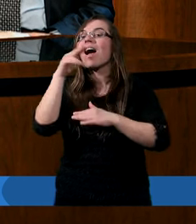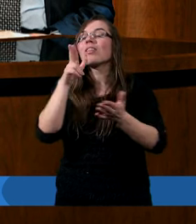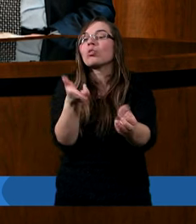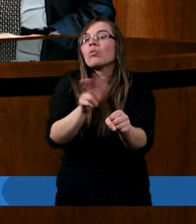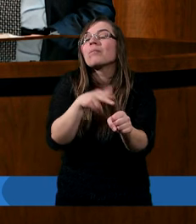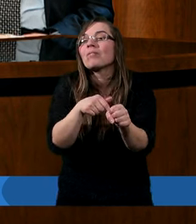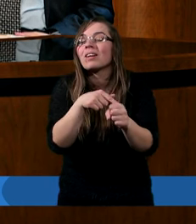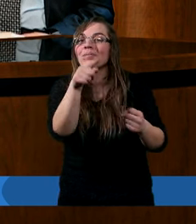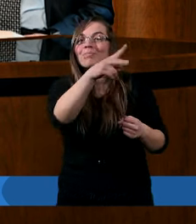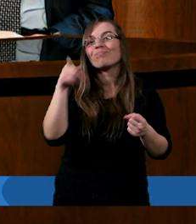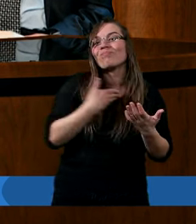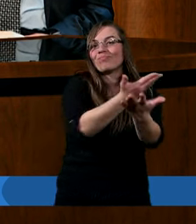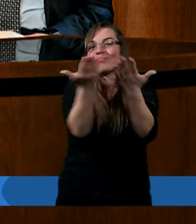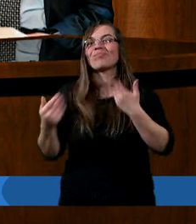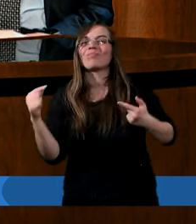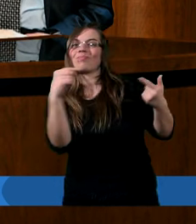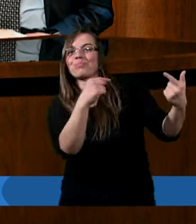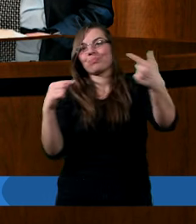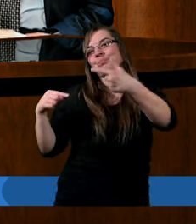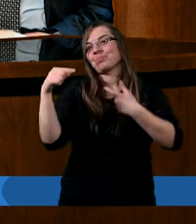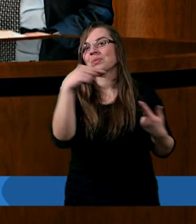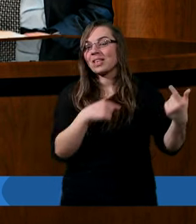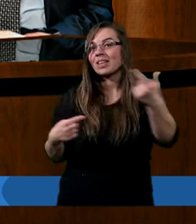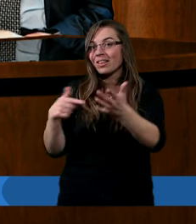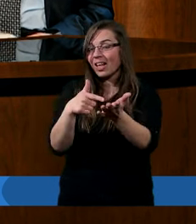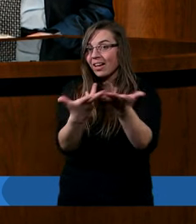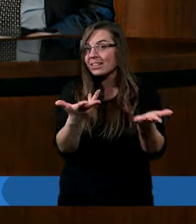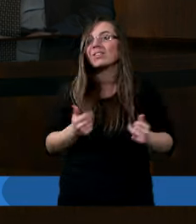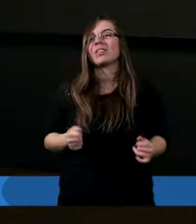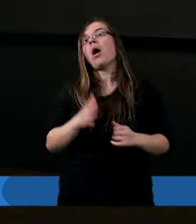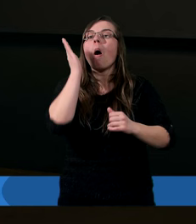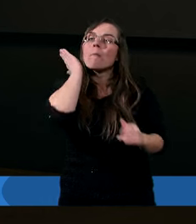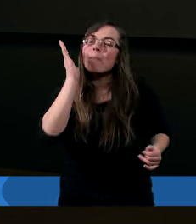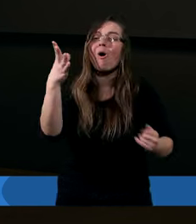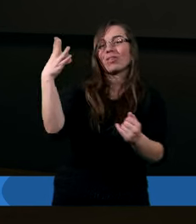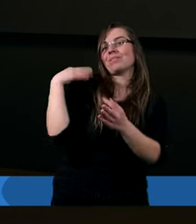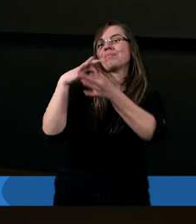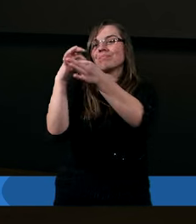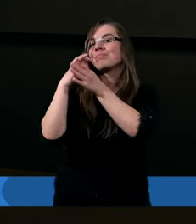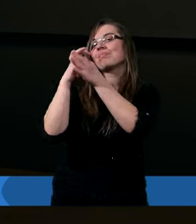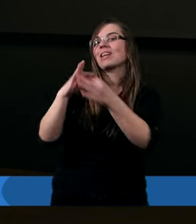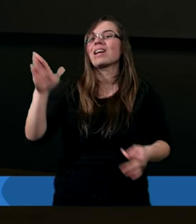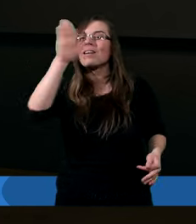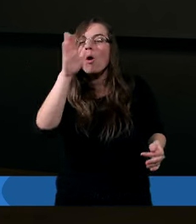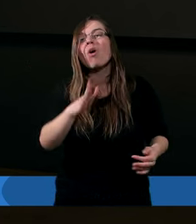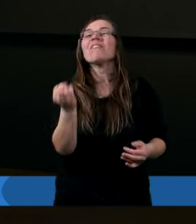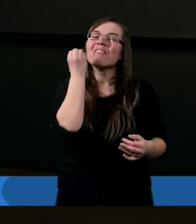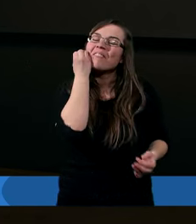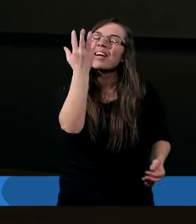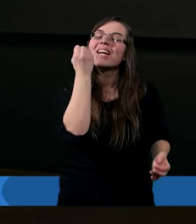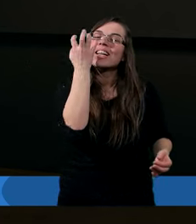którymi tutaj dyskutujemy od samego początku? Bądź z Bogiem, wytrwaj.